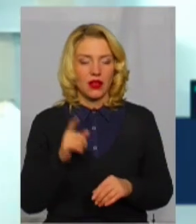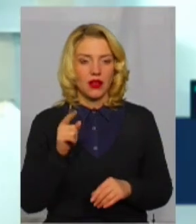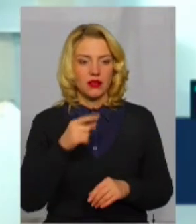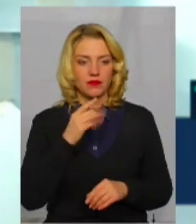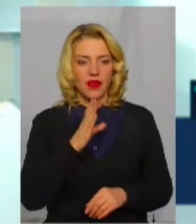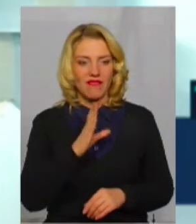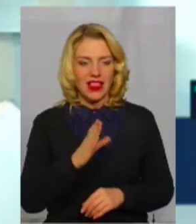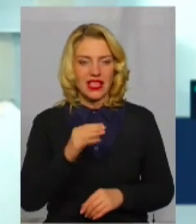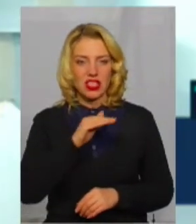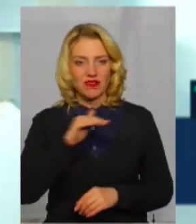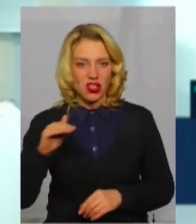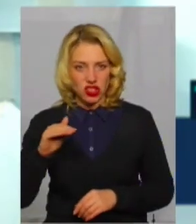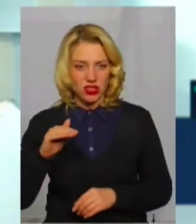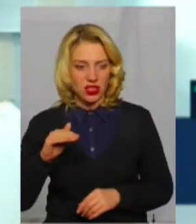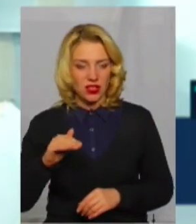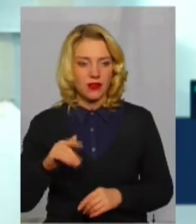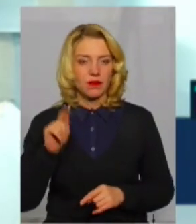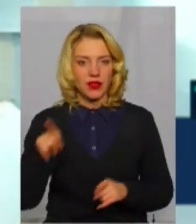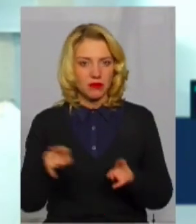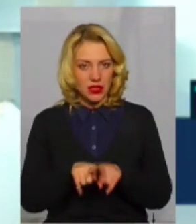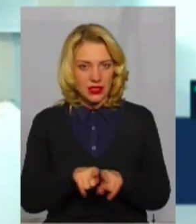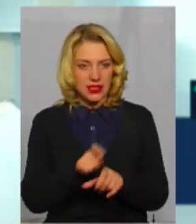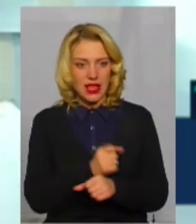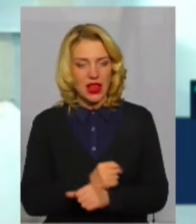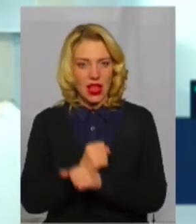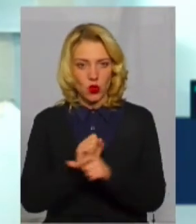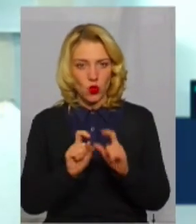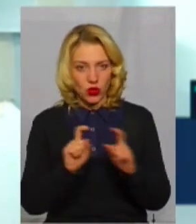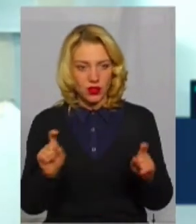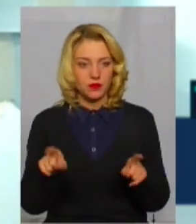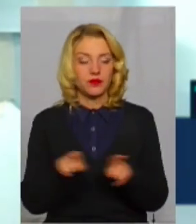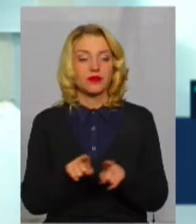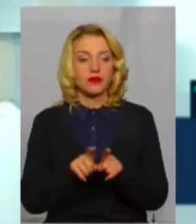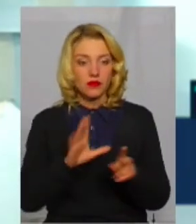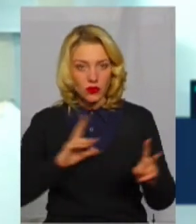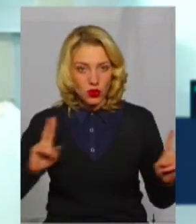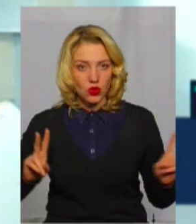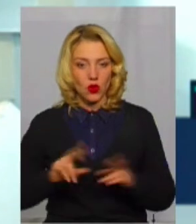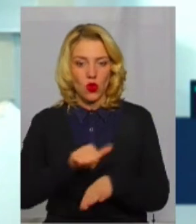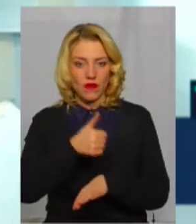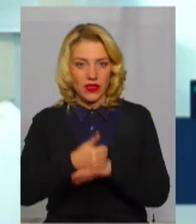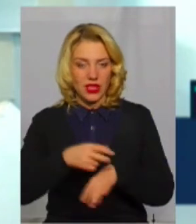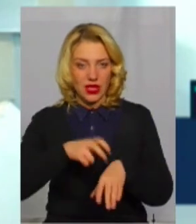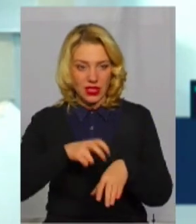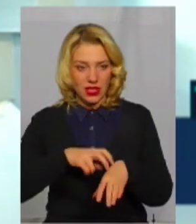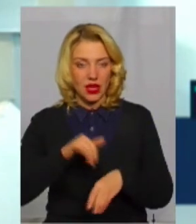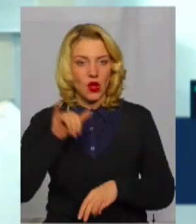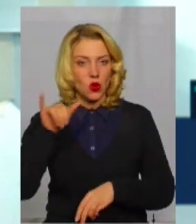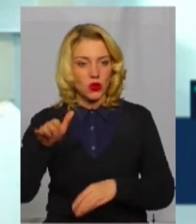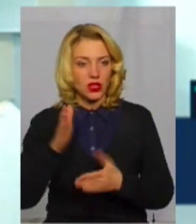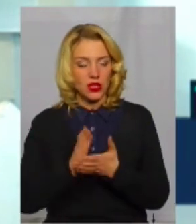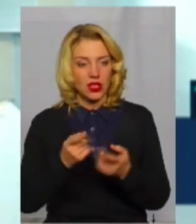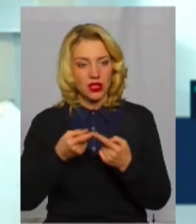Великожванчицькій теж санаторій, теж ми зустрічалися з головним лікарем. В них